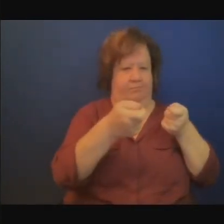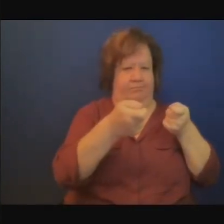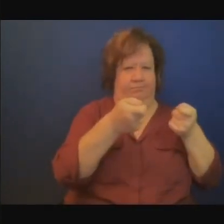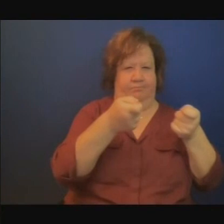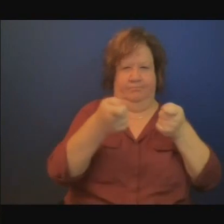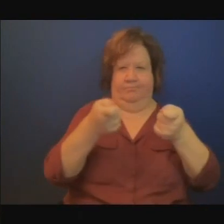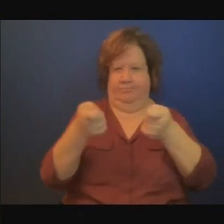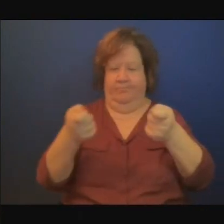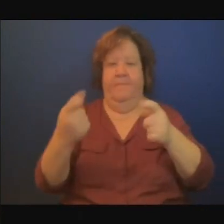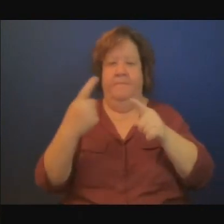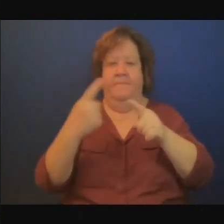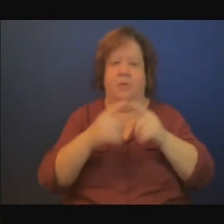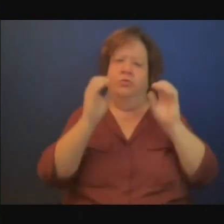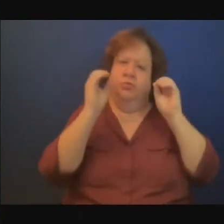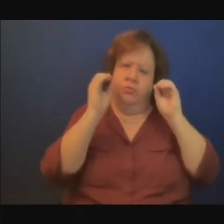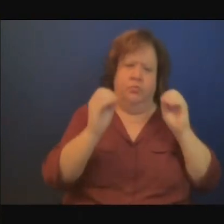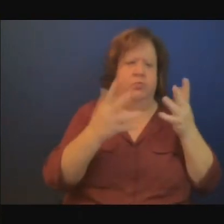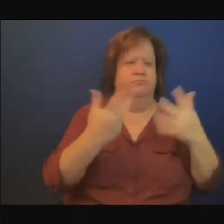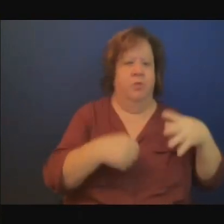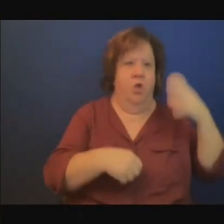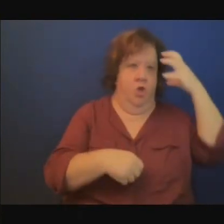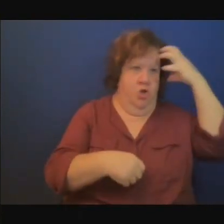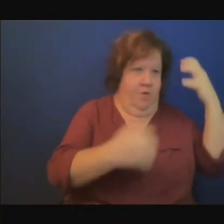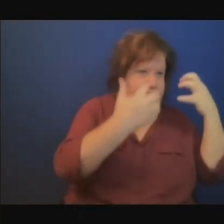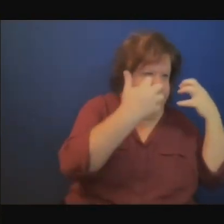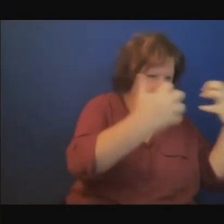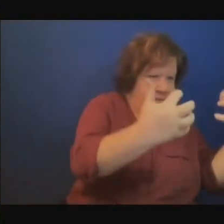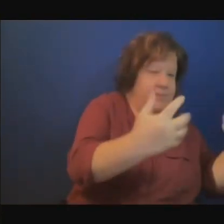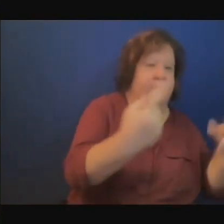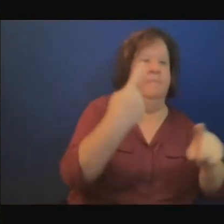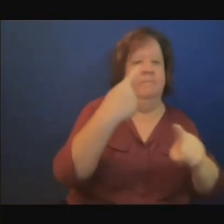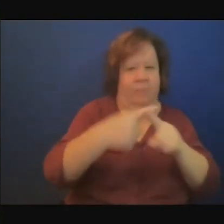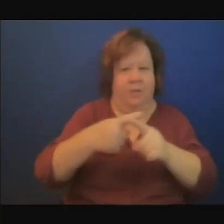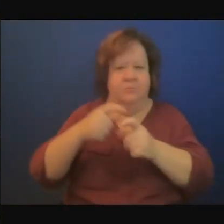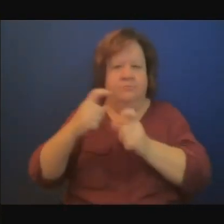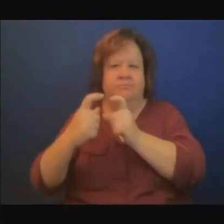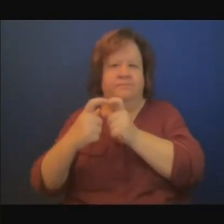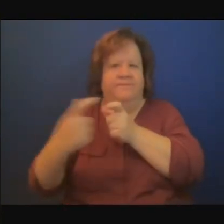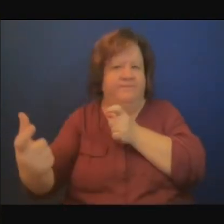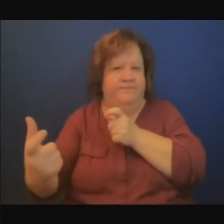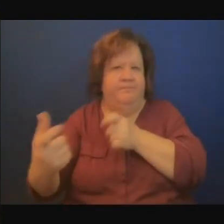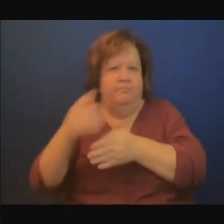obtenir la participation du secteur privé afin de développer ces projets et enfin